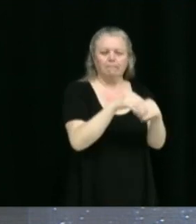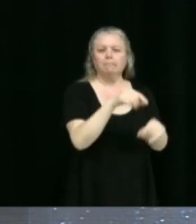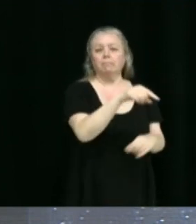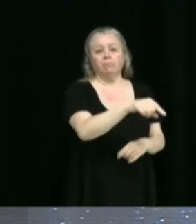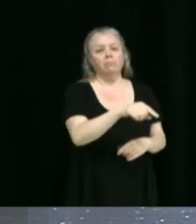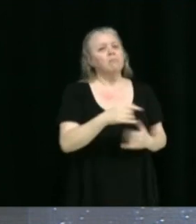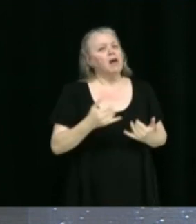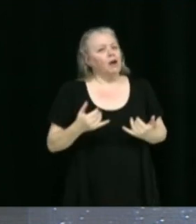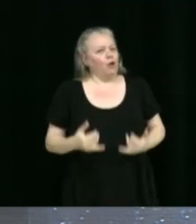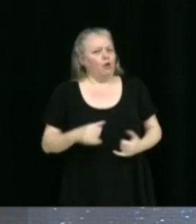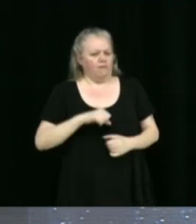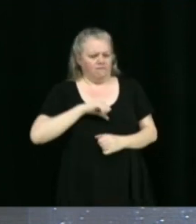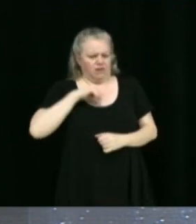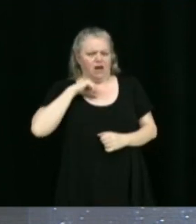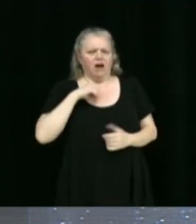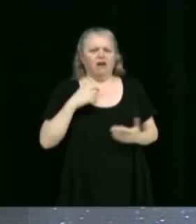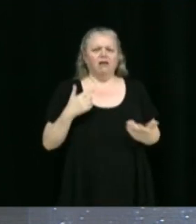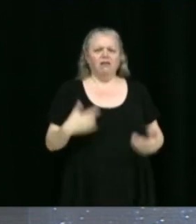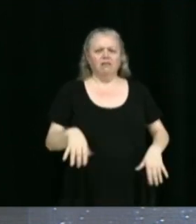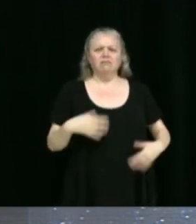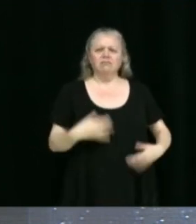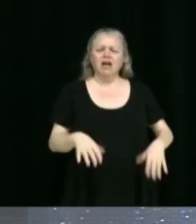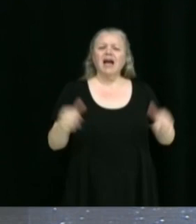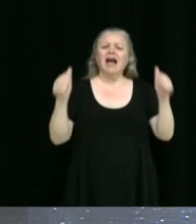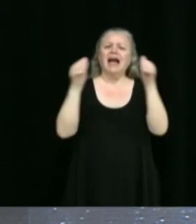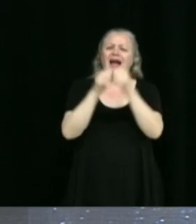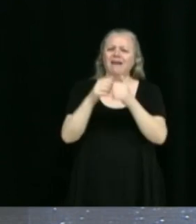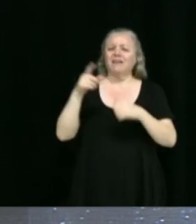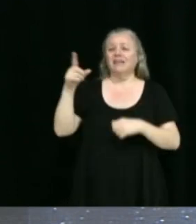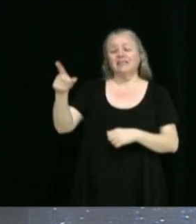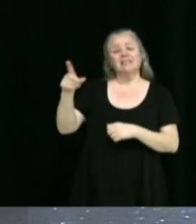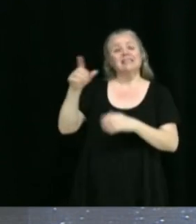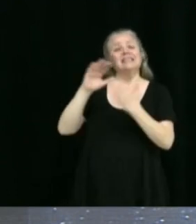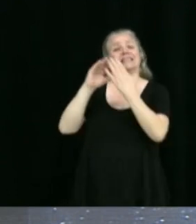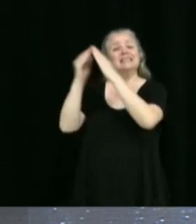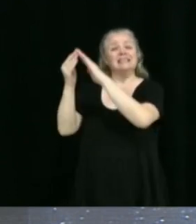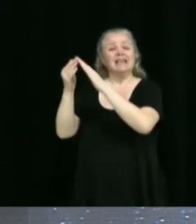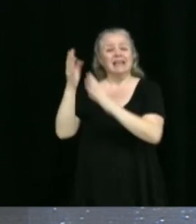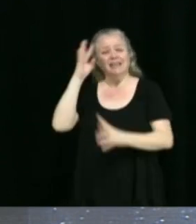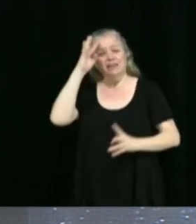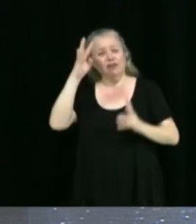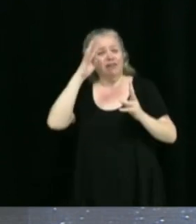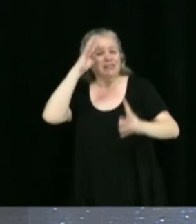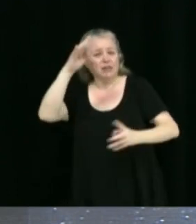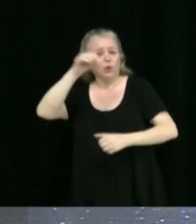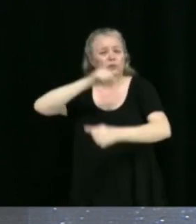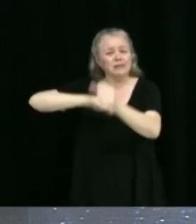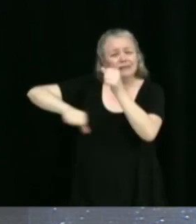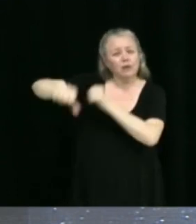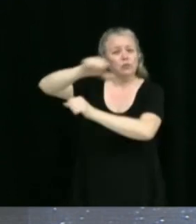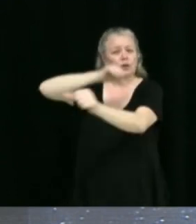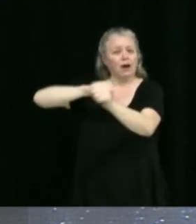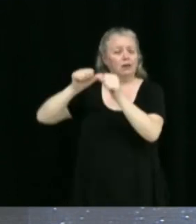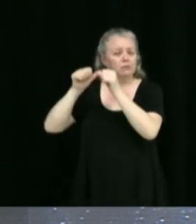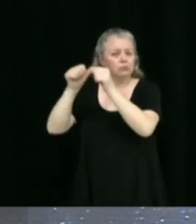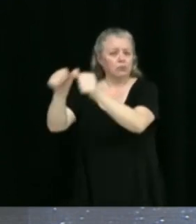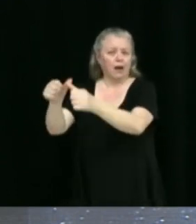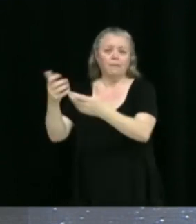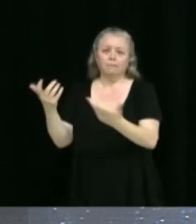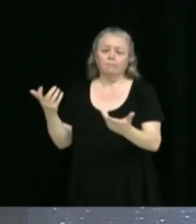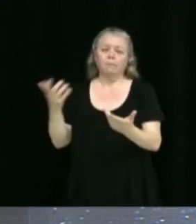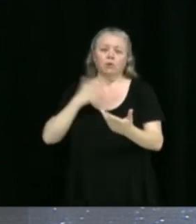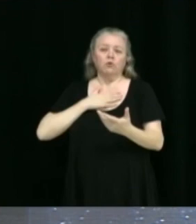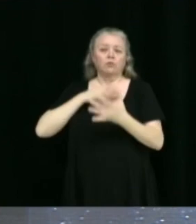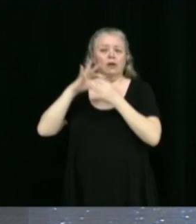n'est pas peu fiers de collaborer avec la Cité de l'innovation circulaire et durable dans ce dossier-là pour que nos entreprises également fassent